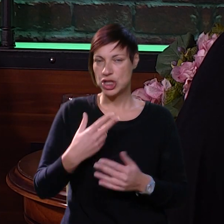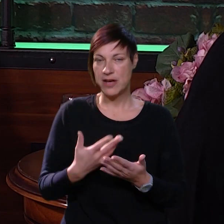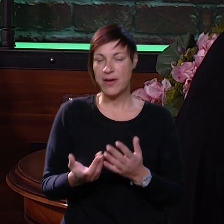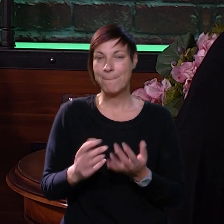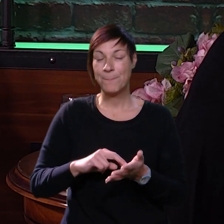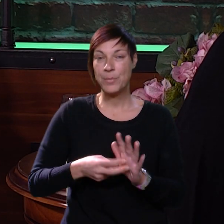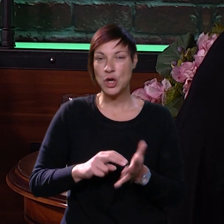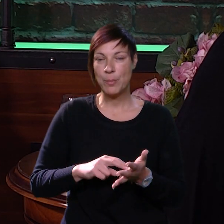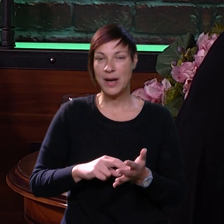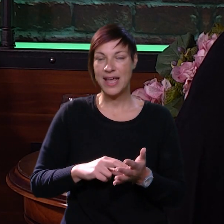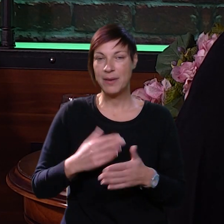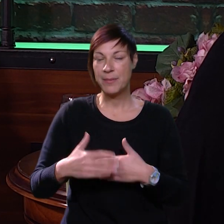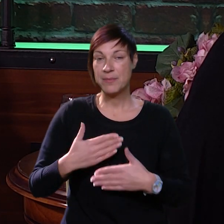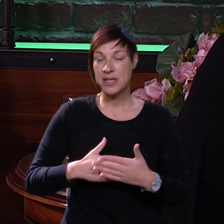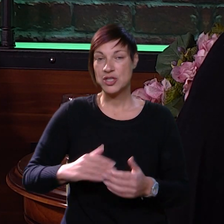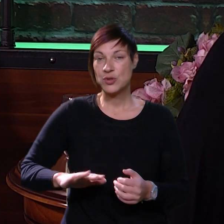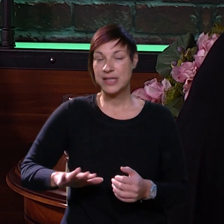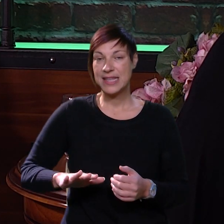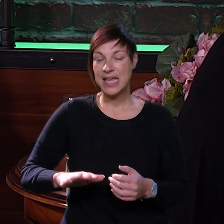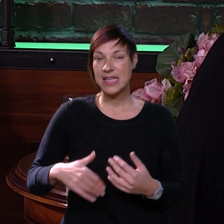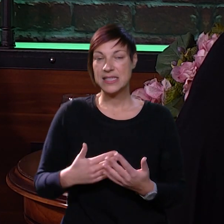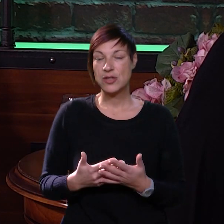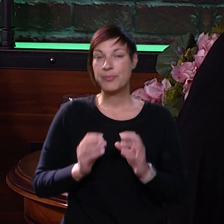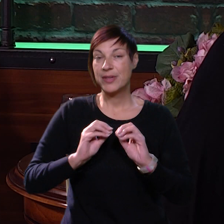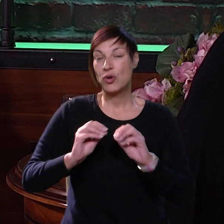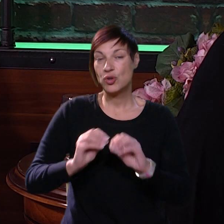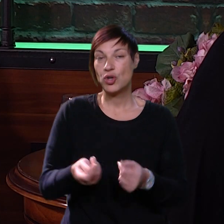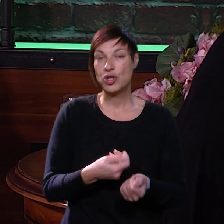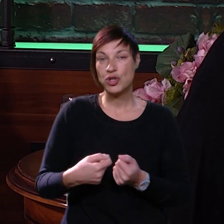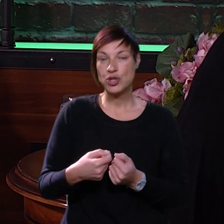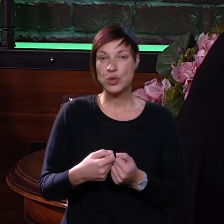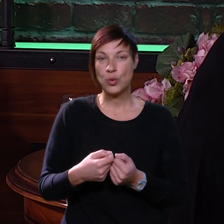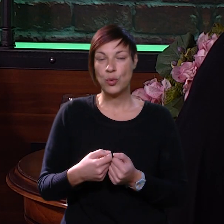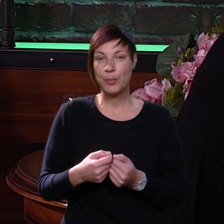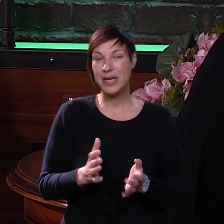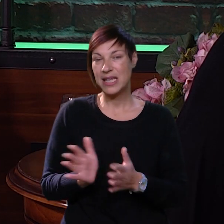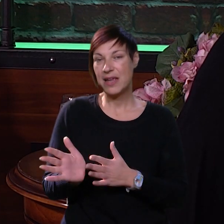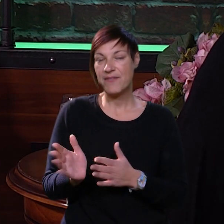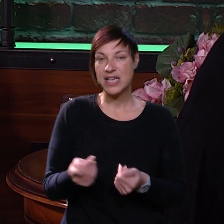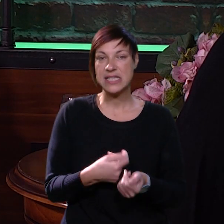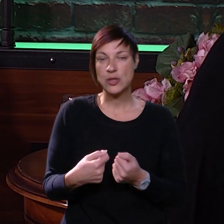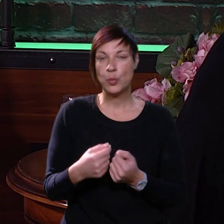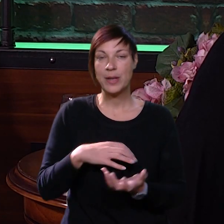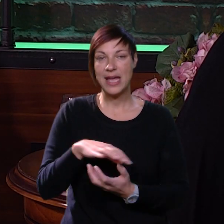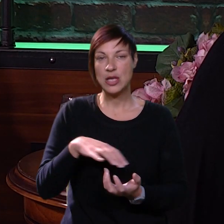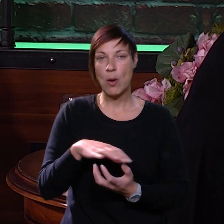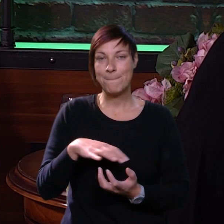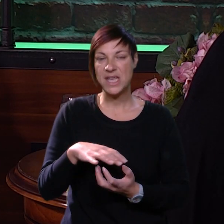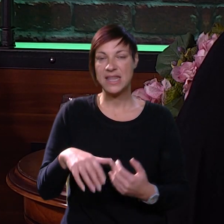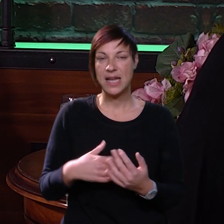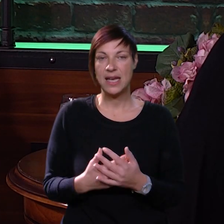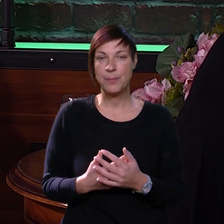takve vrste problema u dječjem vrtiću, bilo i u odgojnoj skupini, bilo van toga i u